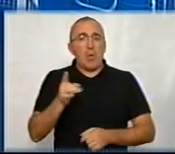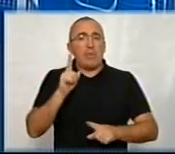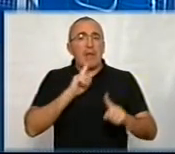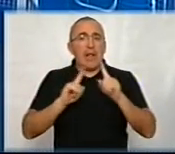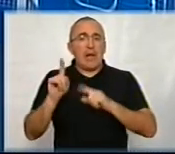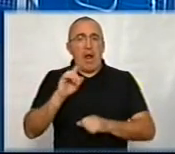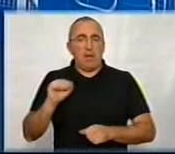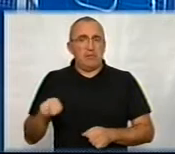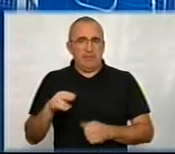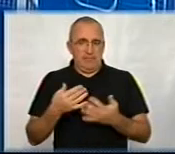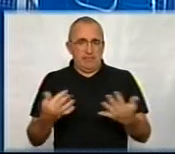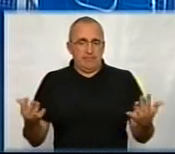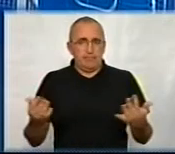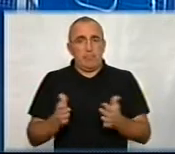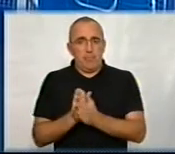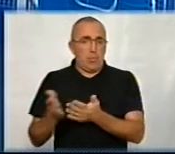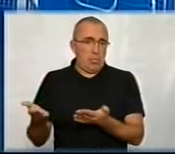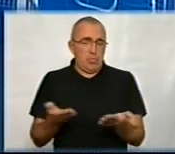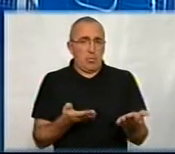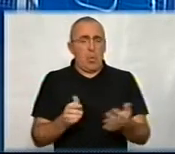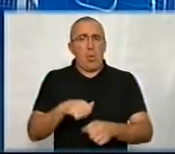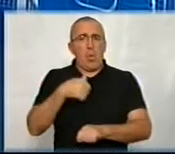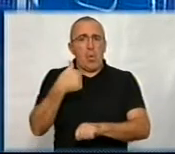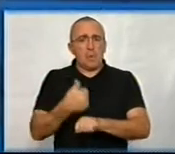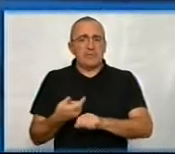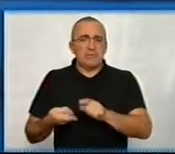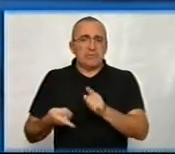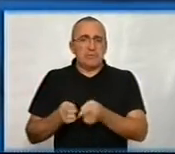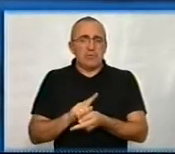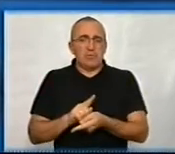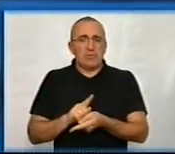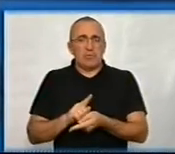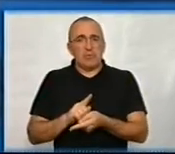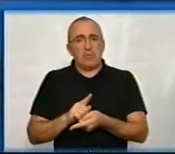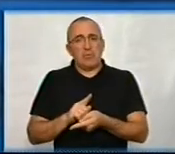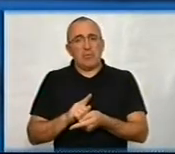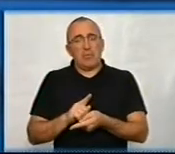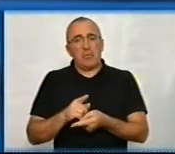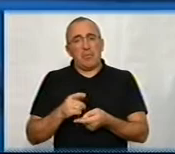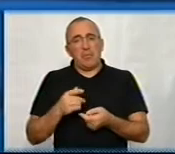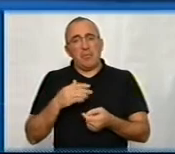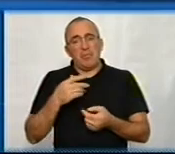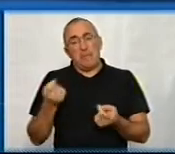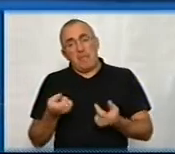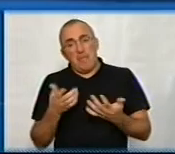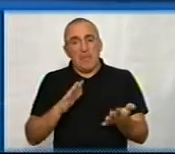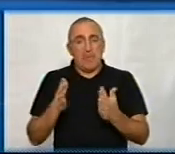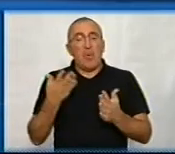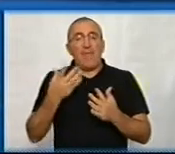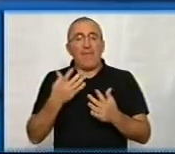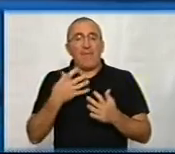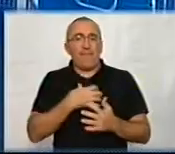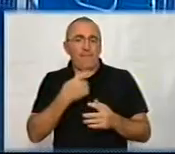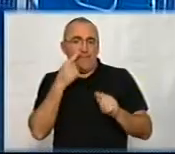саме? Прошу. Основні змін, очевидно, чи мало може бути? от які б ви виділили,